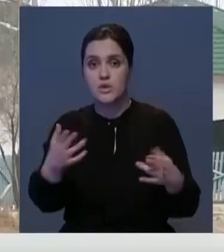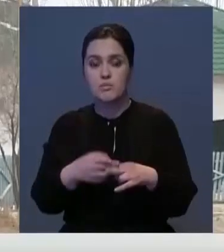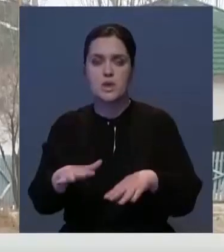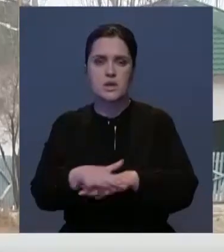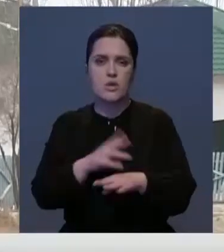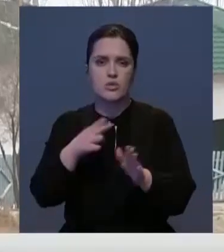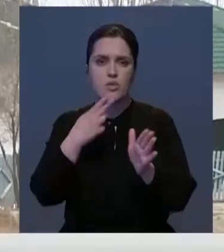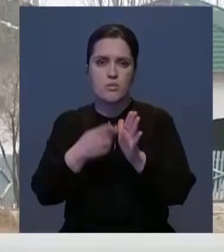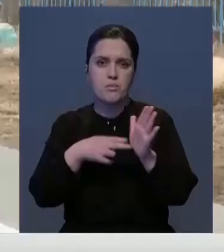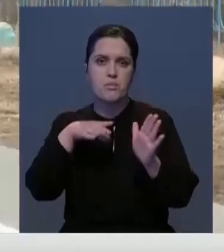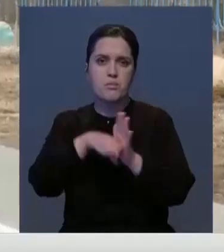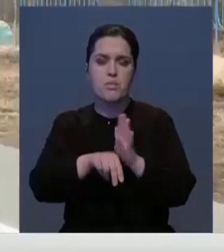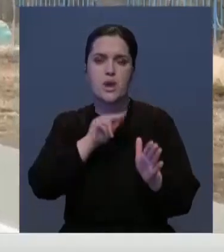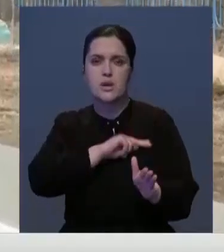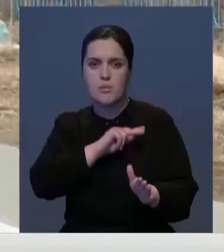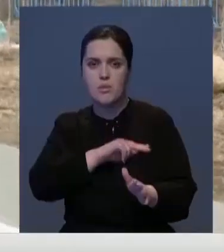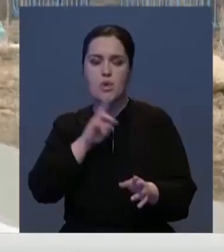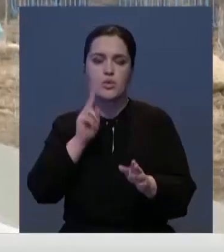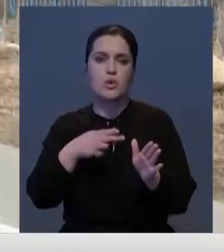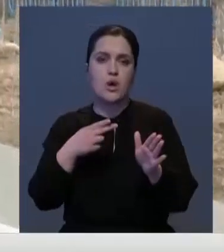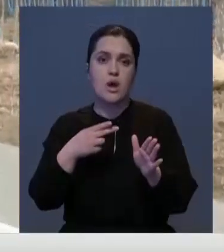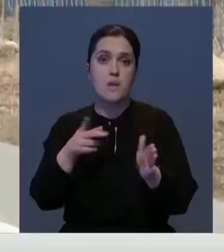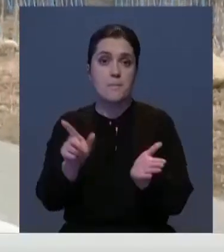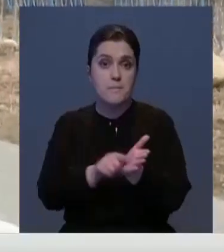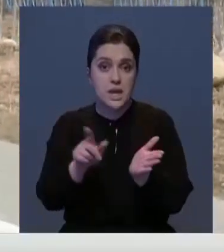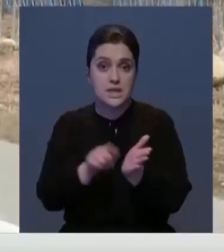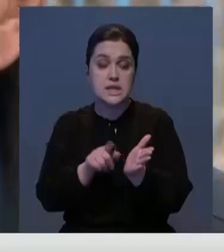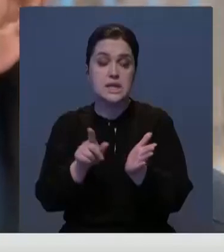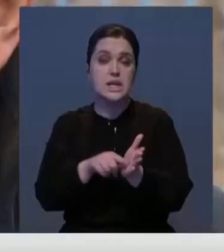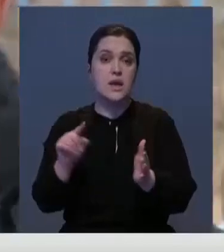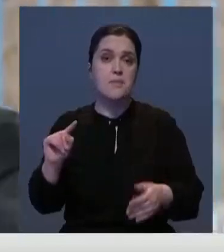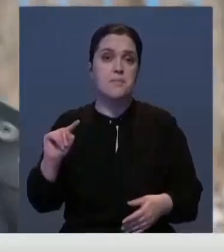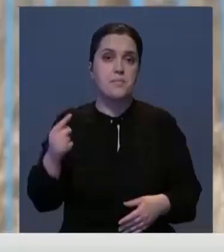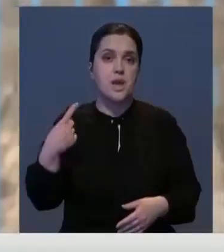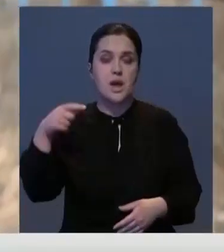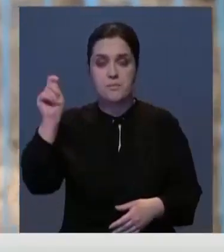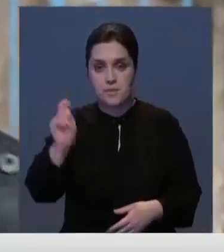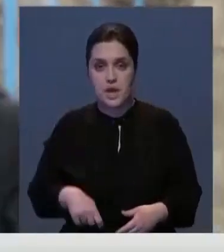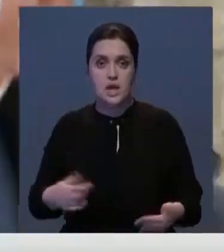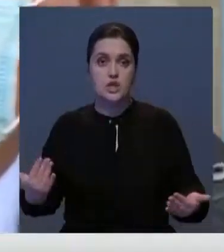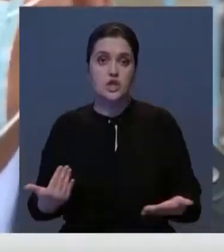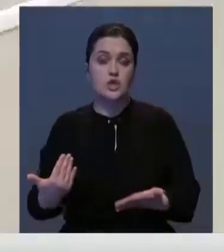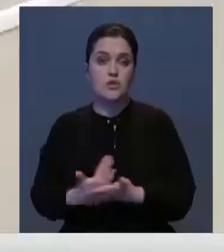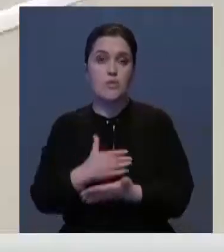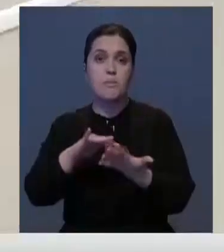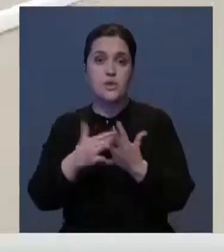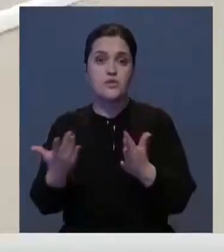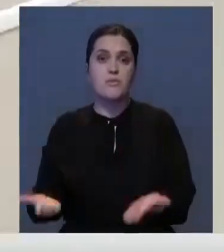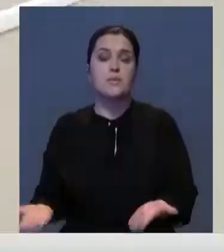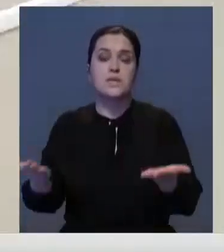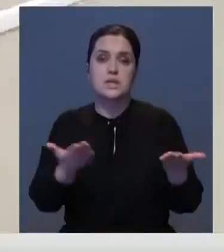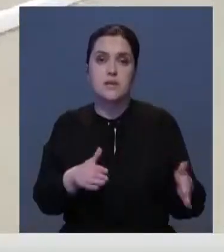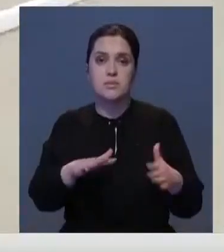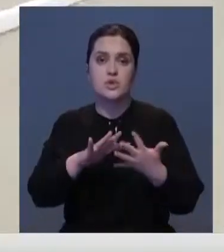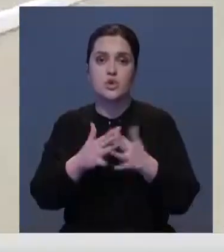– железнодорожники, пограничники, таможенники. Пенсионер Турдалу Мирбаев один из первых приехал жить в новый поселок. Его пригласили в местную